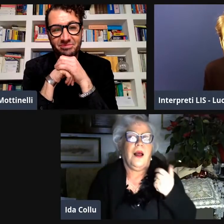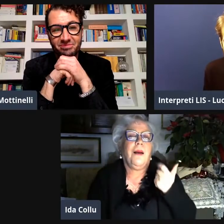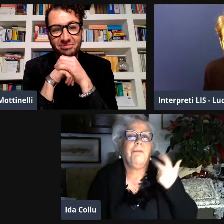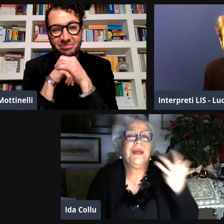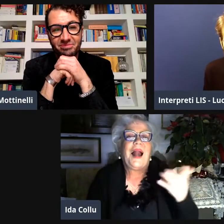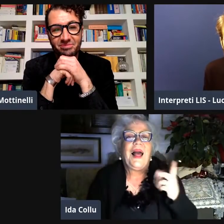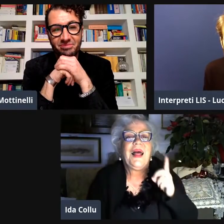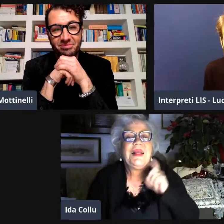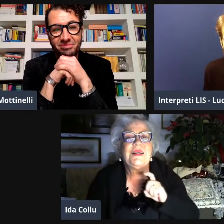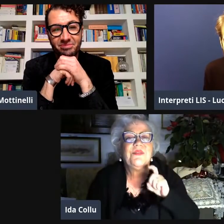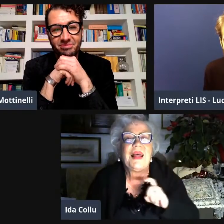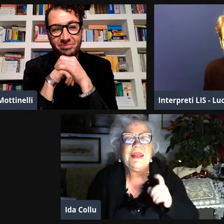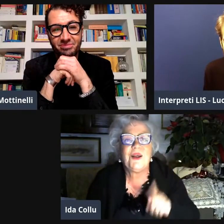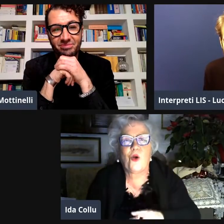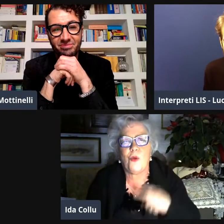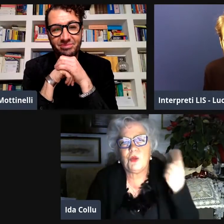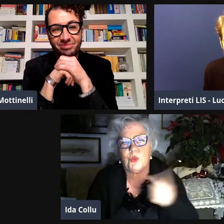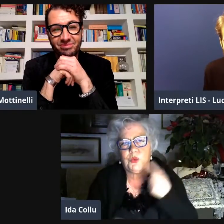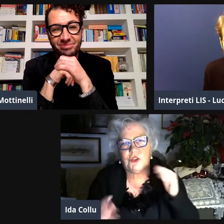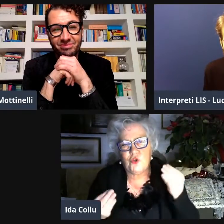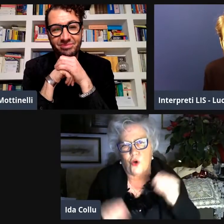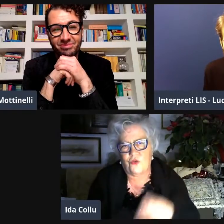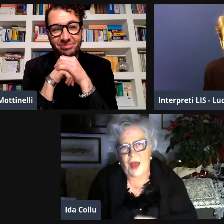è cresciuto bene il ragazzo